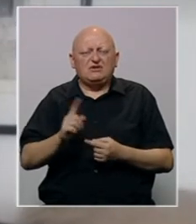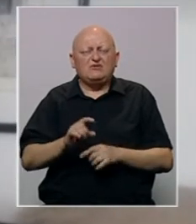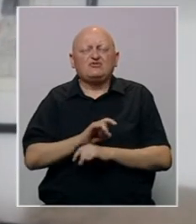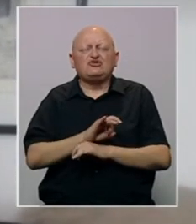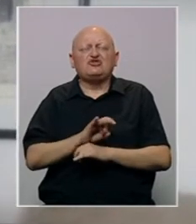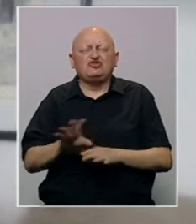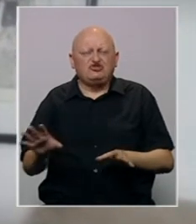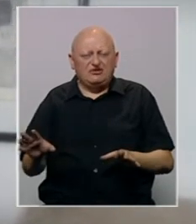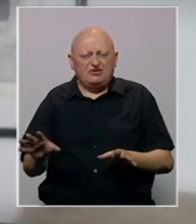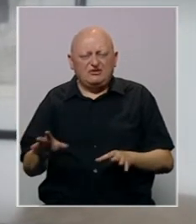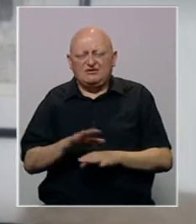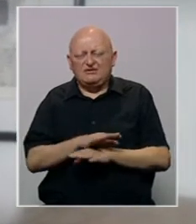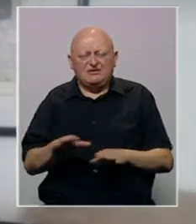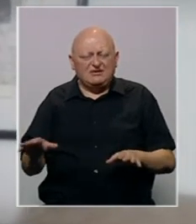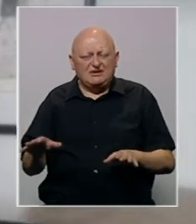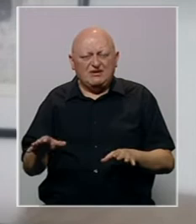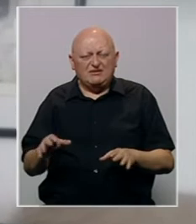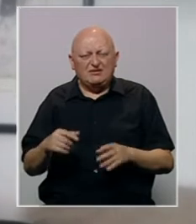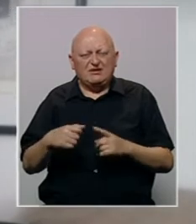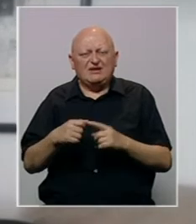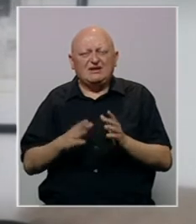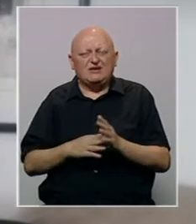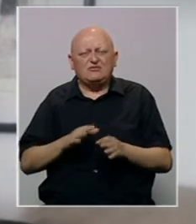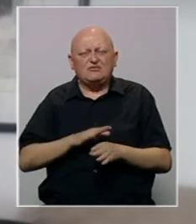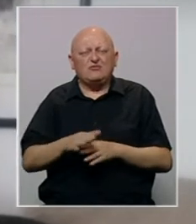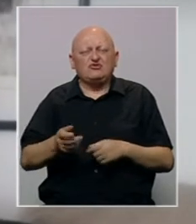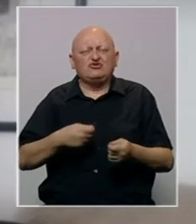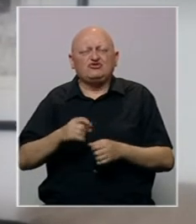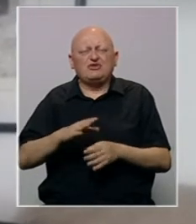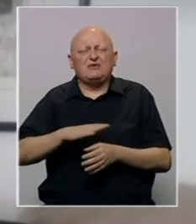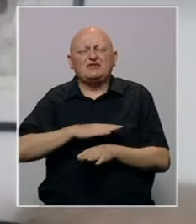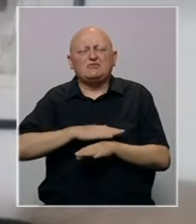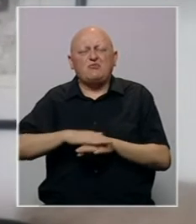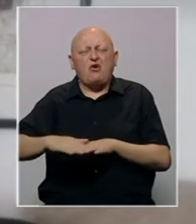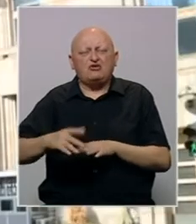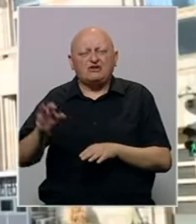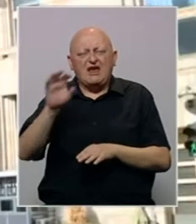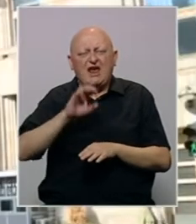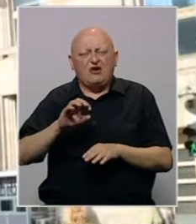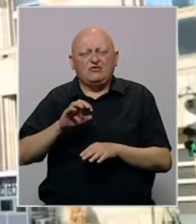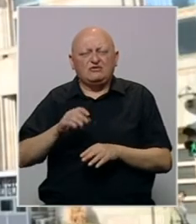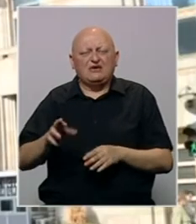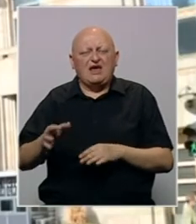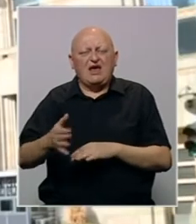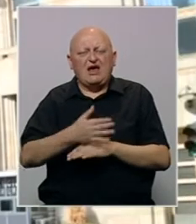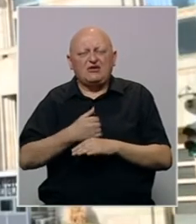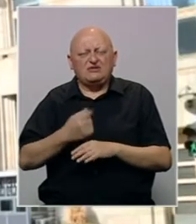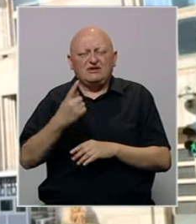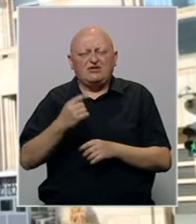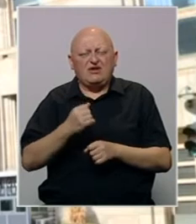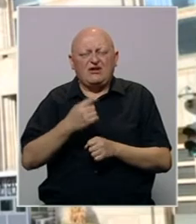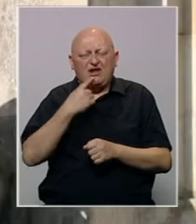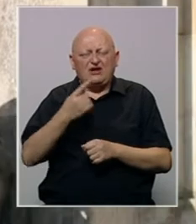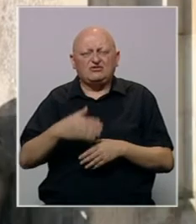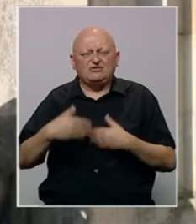ništa, nikakva konvertibilna marka pustiti na tržište bez pokrijećaja u eurima. Ekonomista Igor Gavran kaže da bi